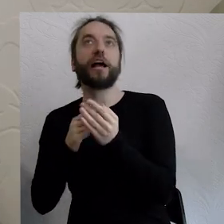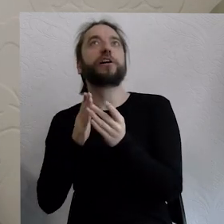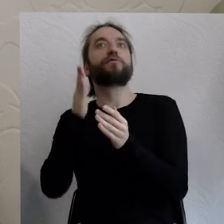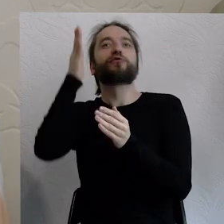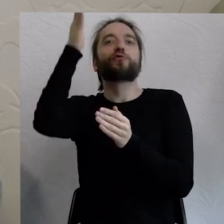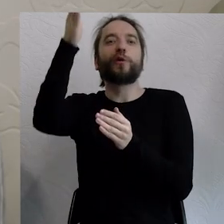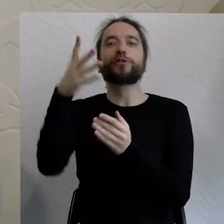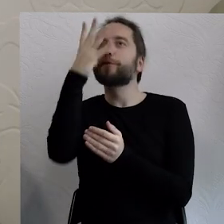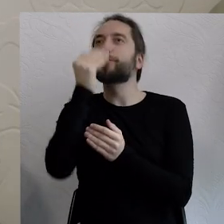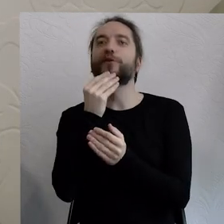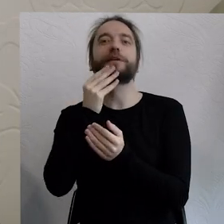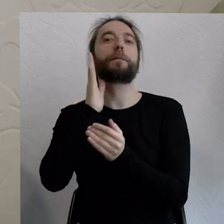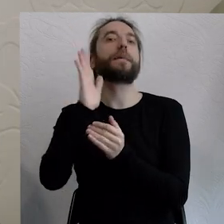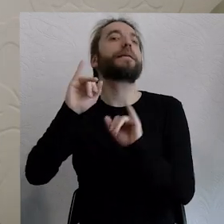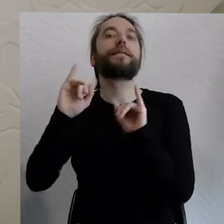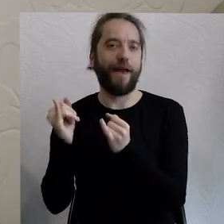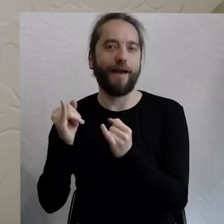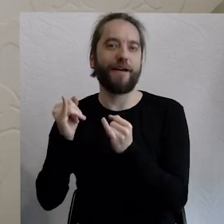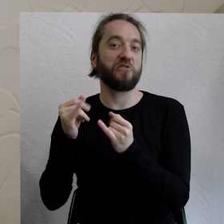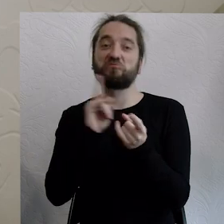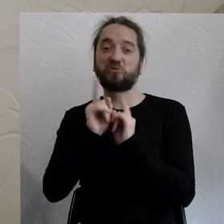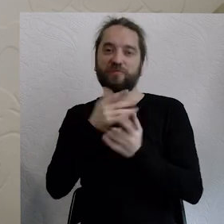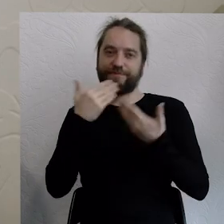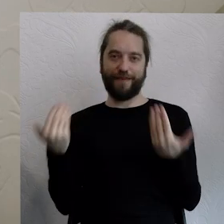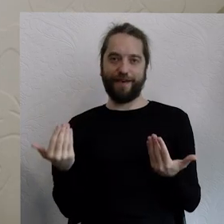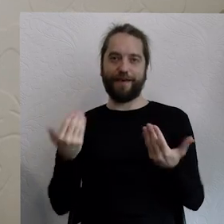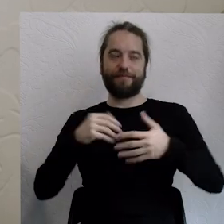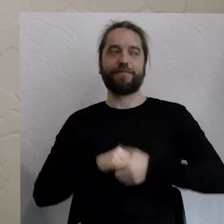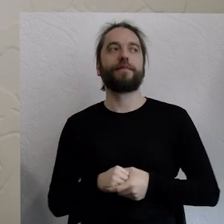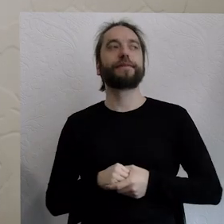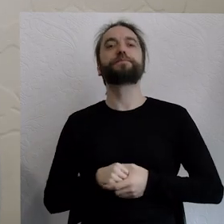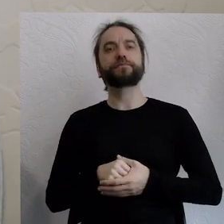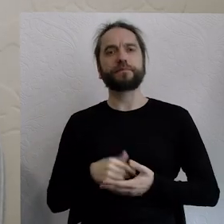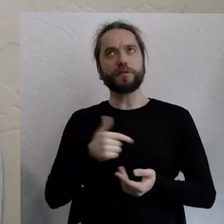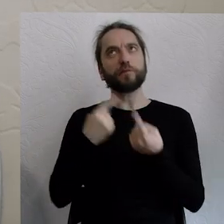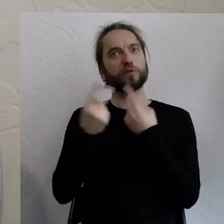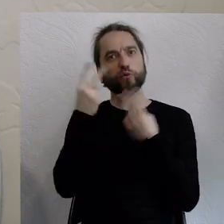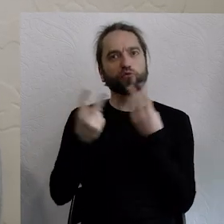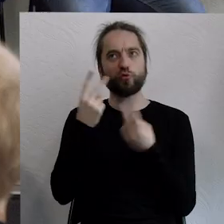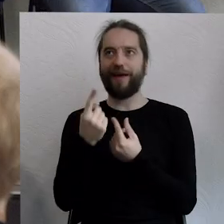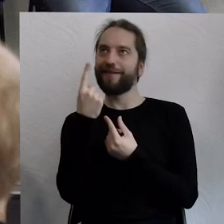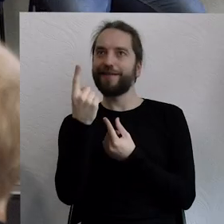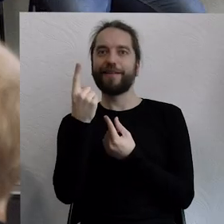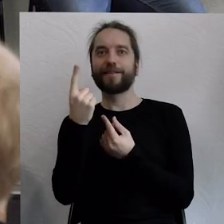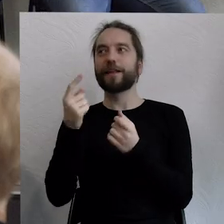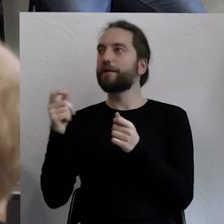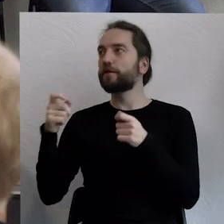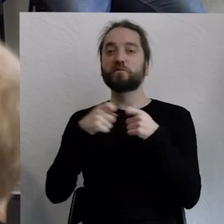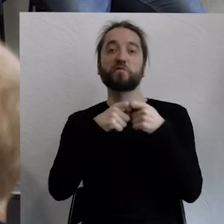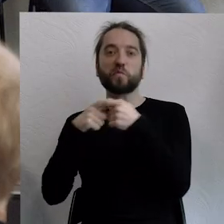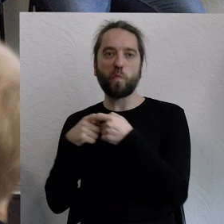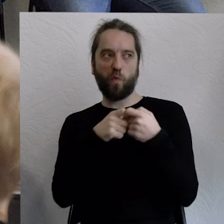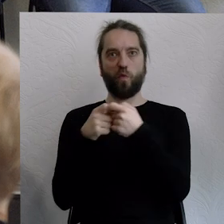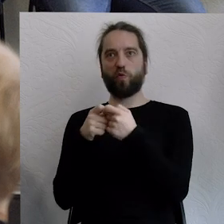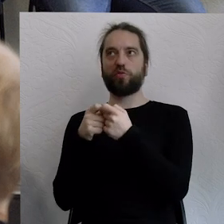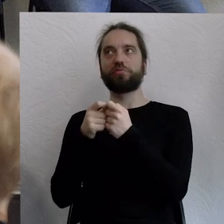Bo będzie różnorodność na pewno. I na pewno się nie da znaleźć całkowicie spójnej, jednolitej wizji. Natomiast ta różnorodność może być wielką